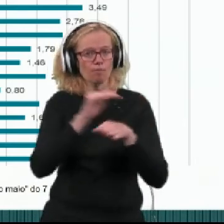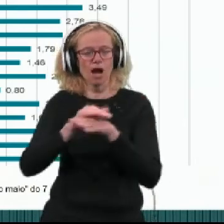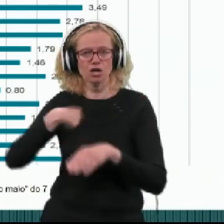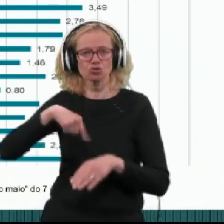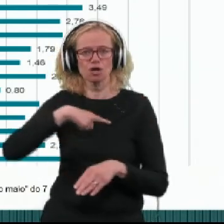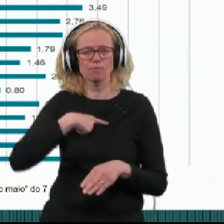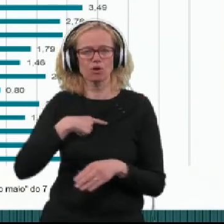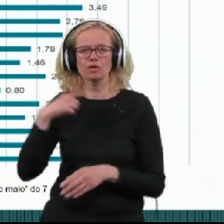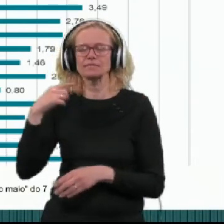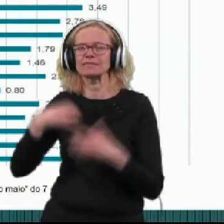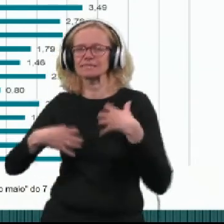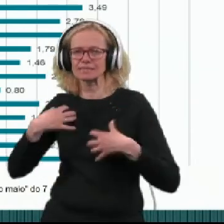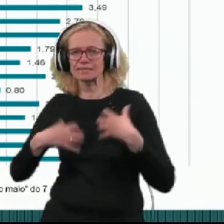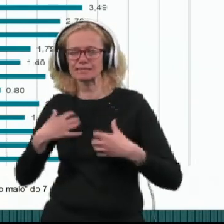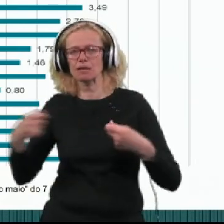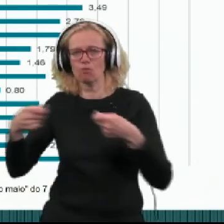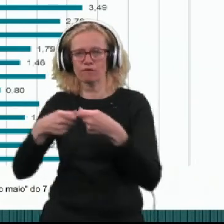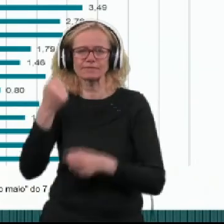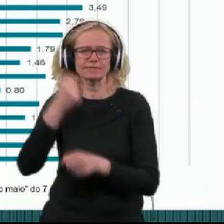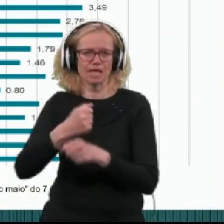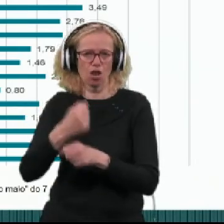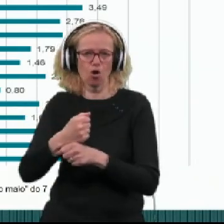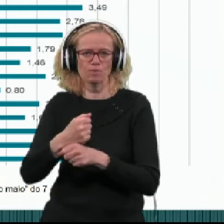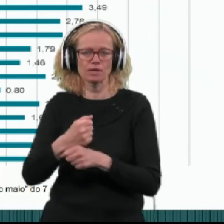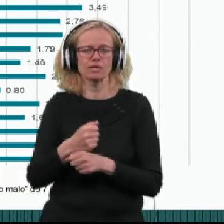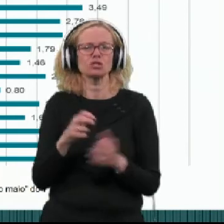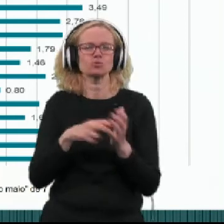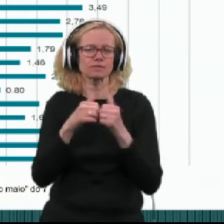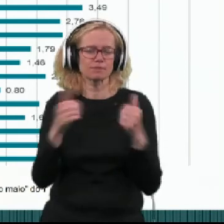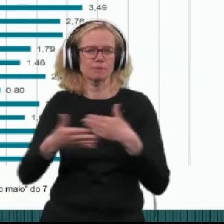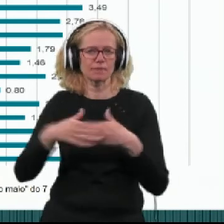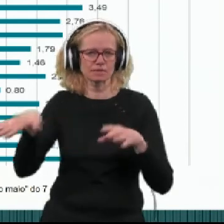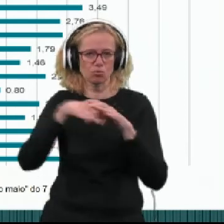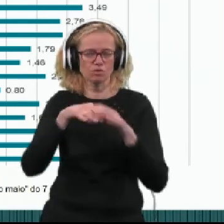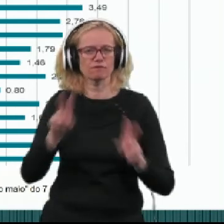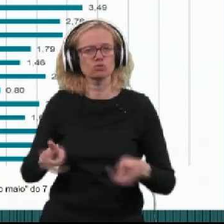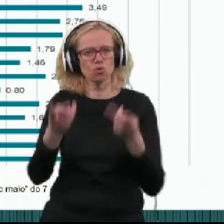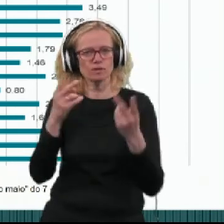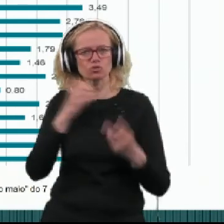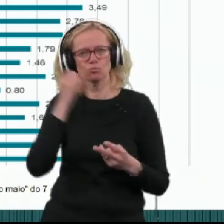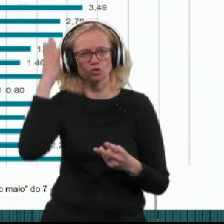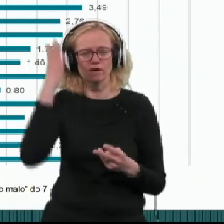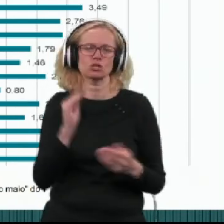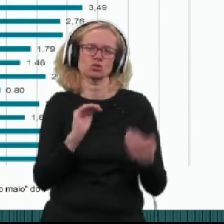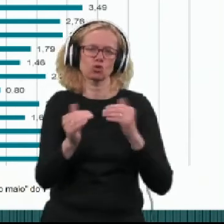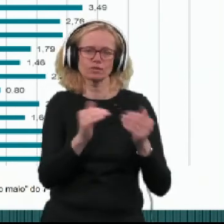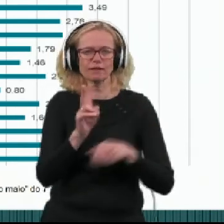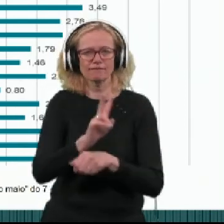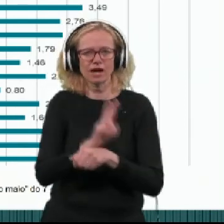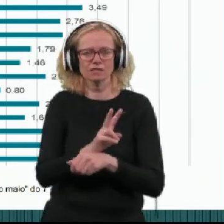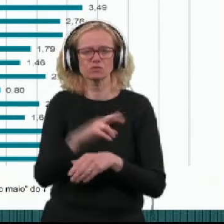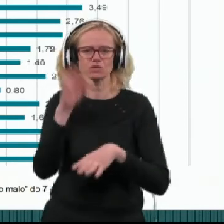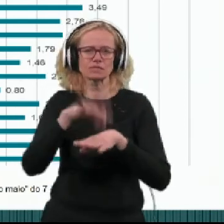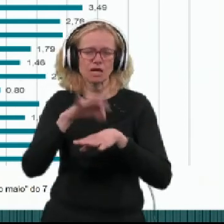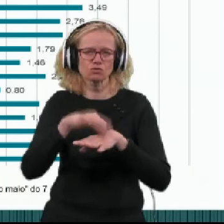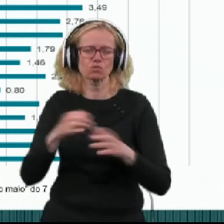določene stiske povezane z delom, predvsem pri zaposlenih v vzgojni izobraževanju, socialnem varstvu, zdravstvu,